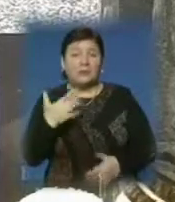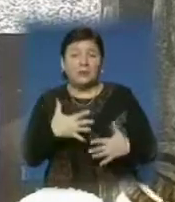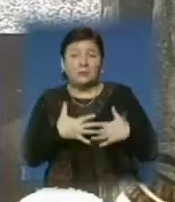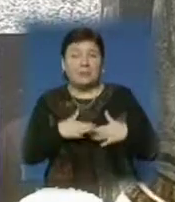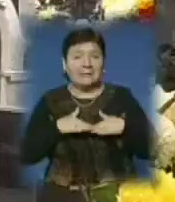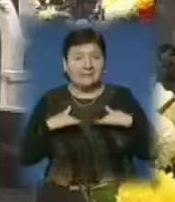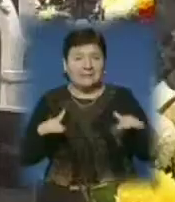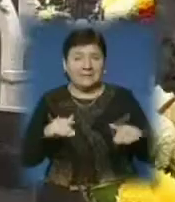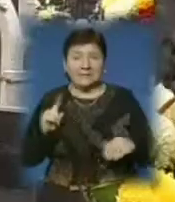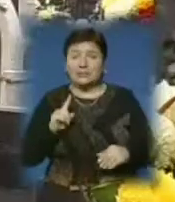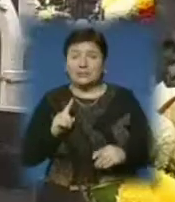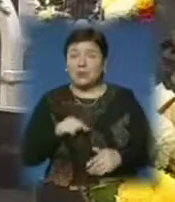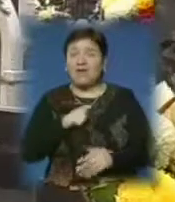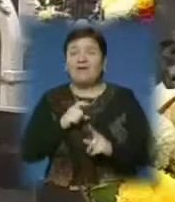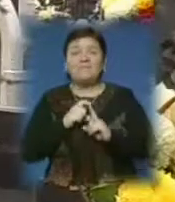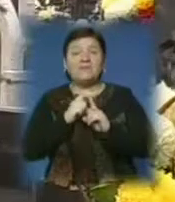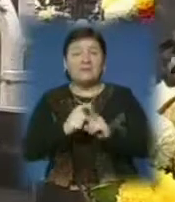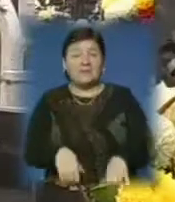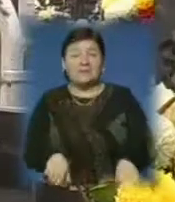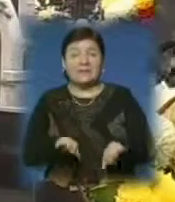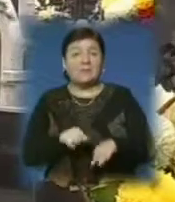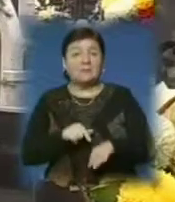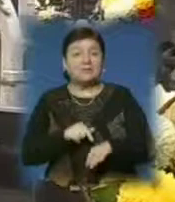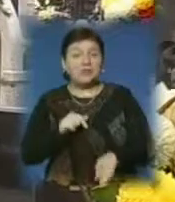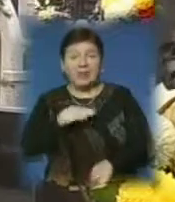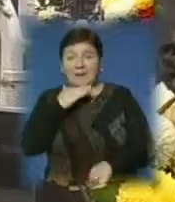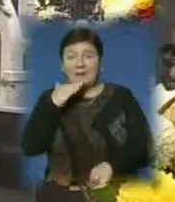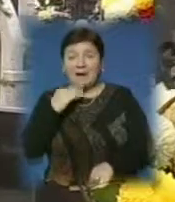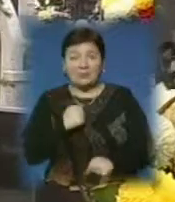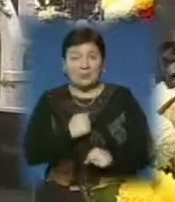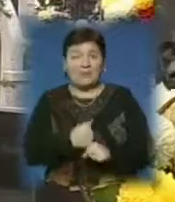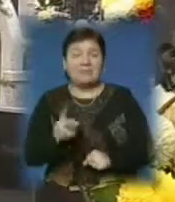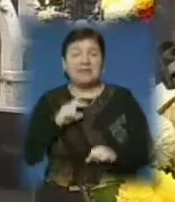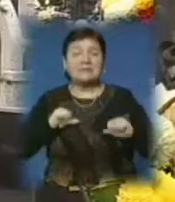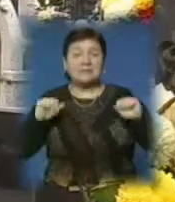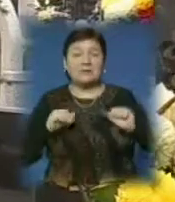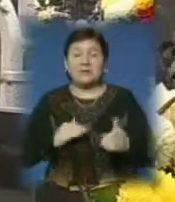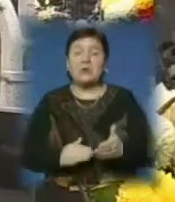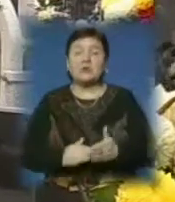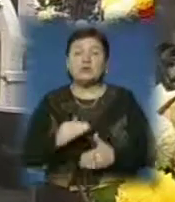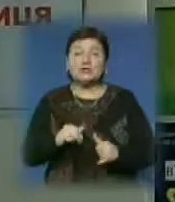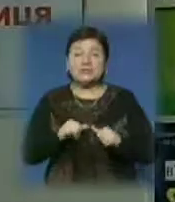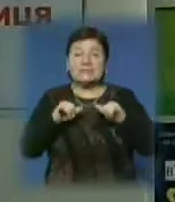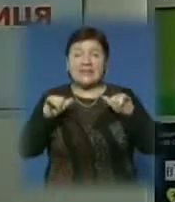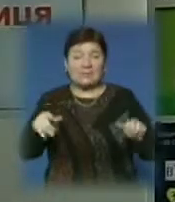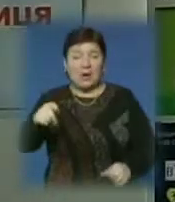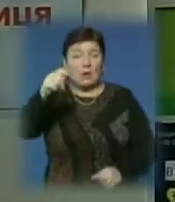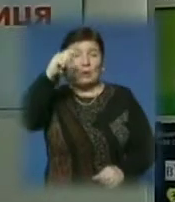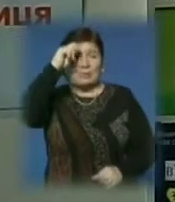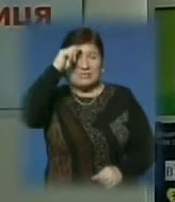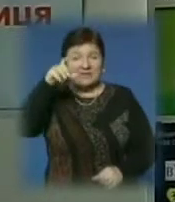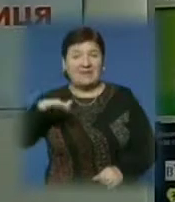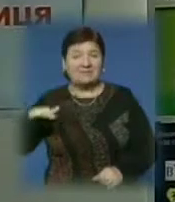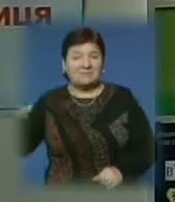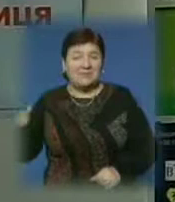діти. На що відповідав такими ж почуттями і багато робив для спортивного зростання насамперед хлопчаків. Саме